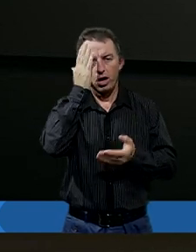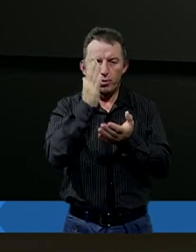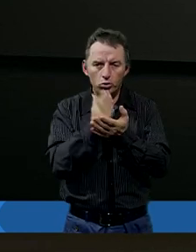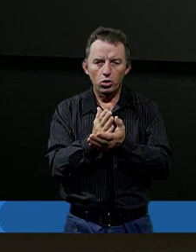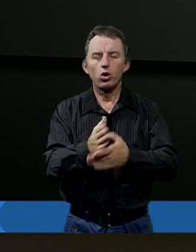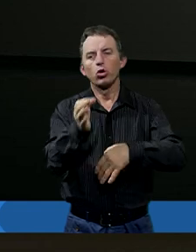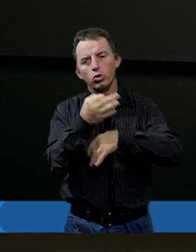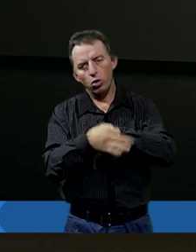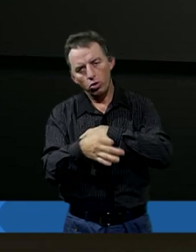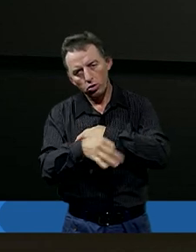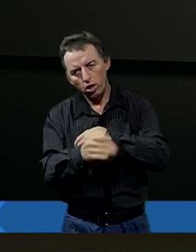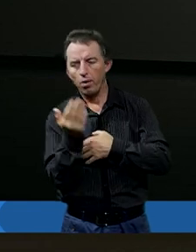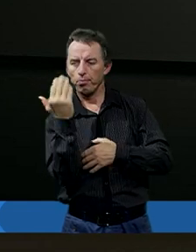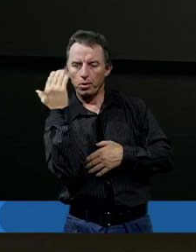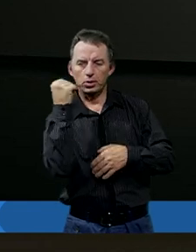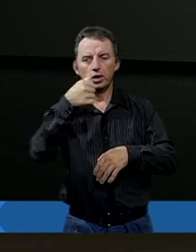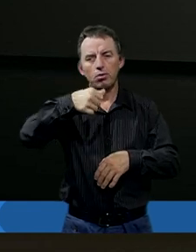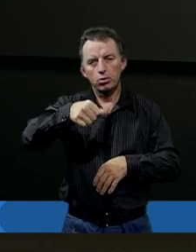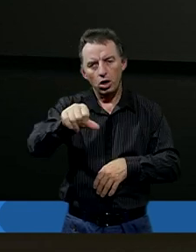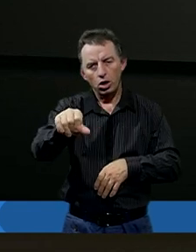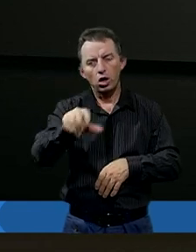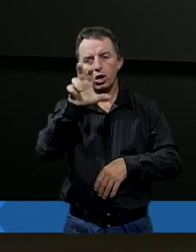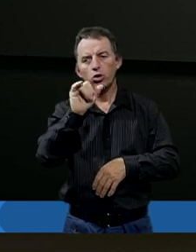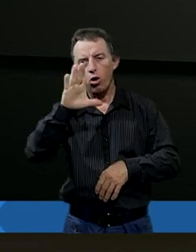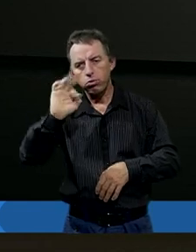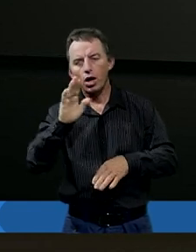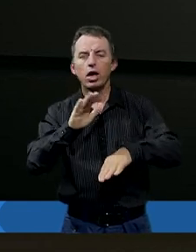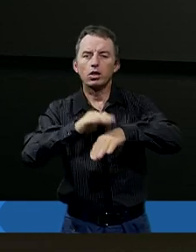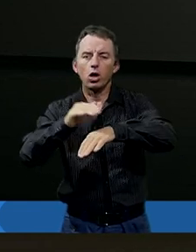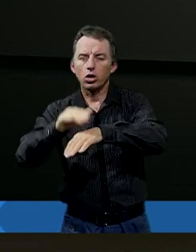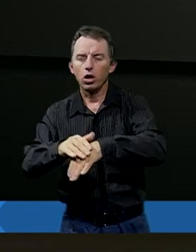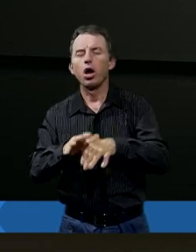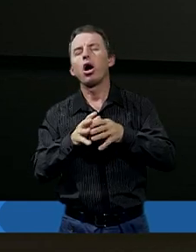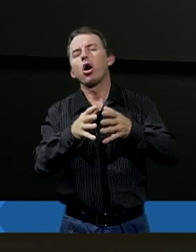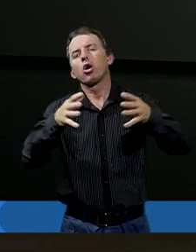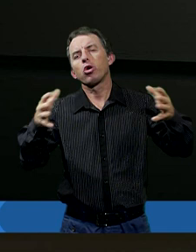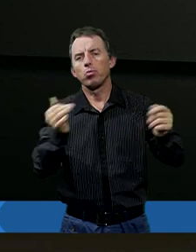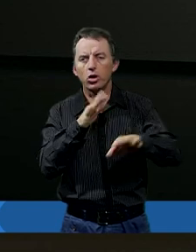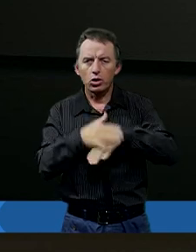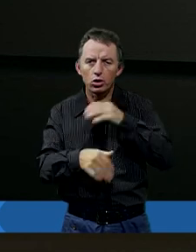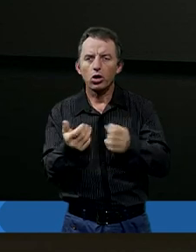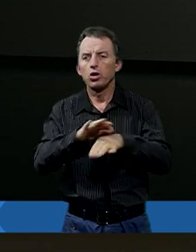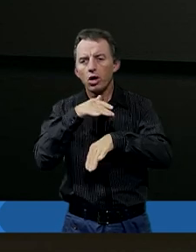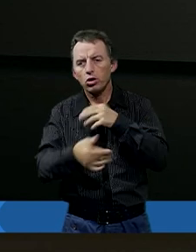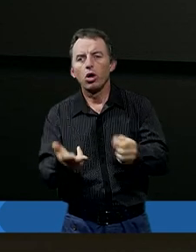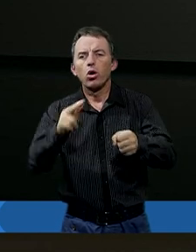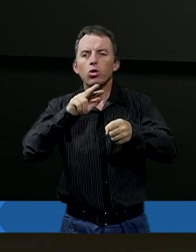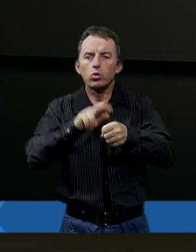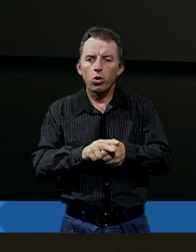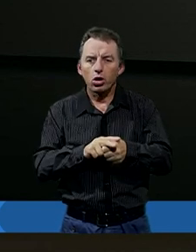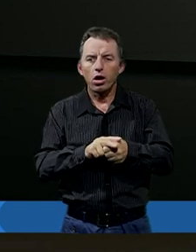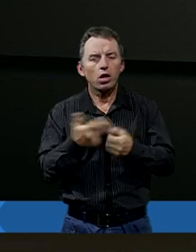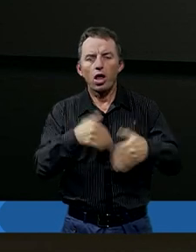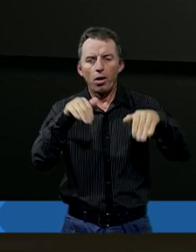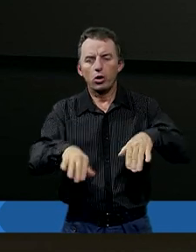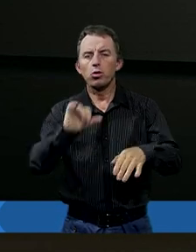studiowaliśmy to w poprzednich tygodniach, że Hioba dotknęły ogromne nieszczęścia. Nieszczęścia, których my w zasadzie nie